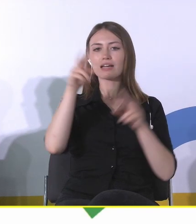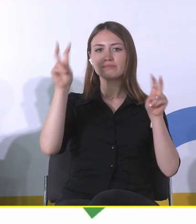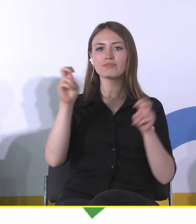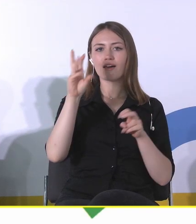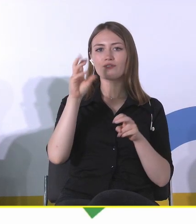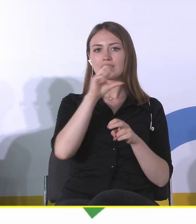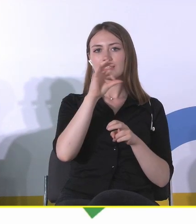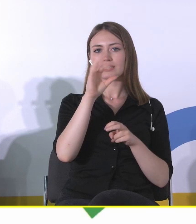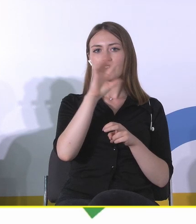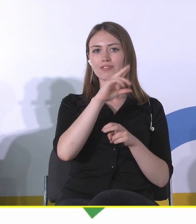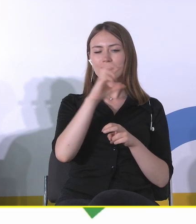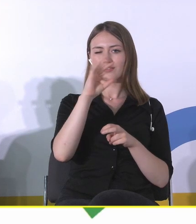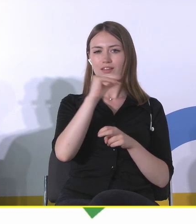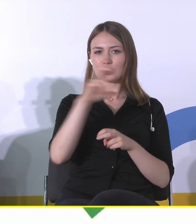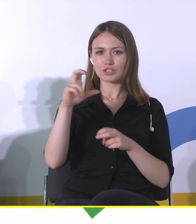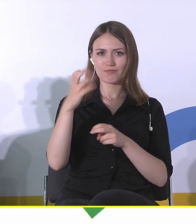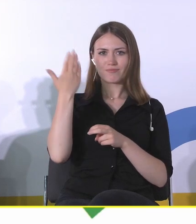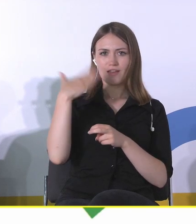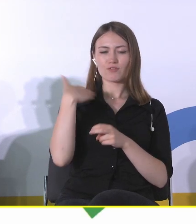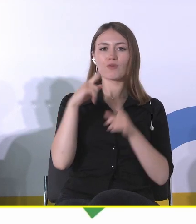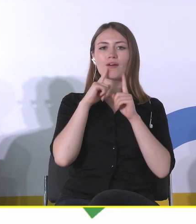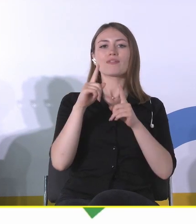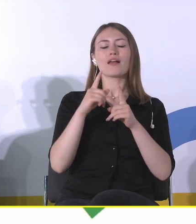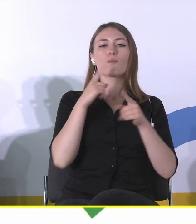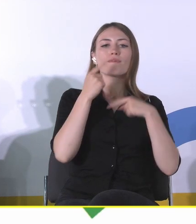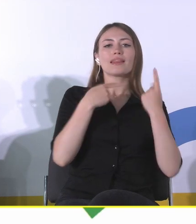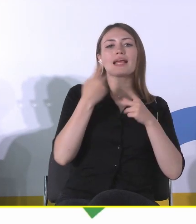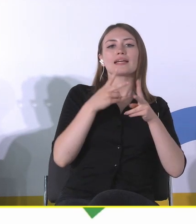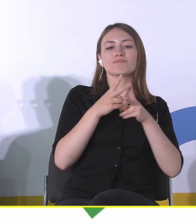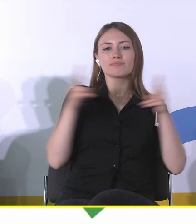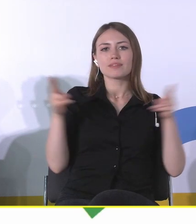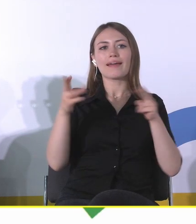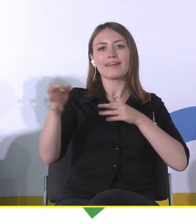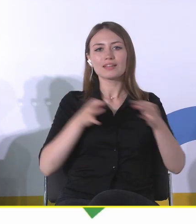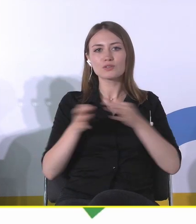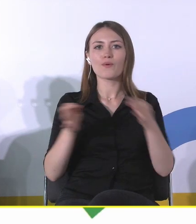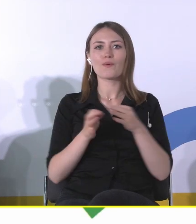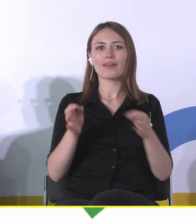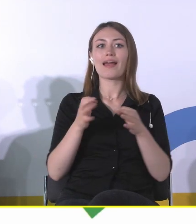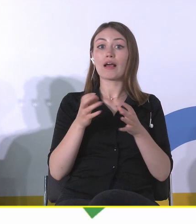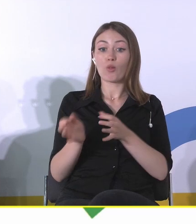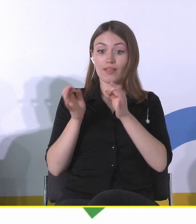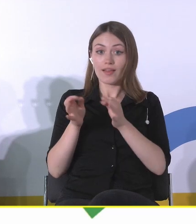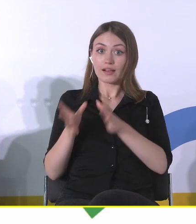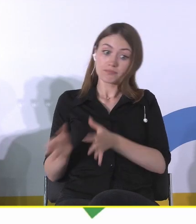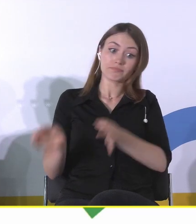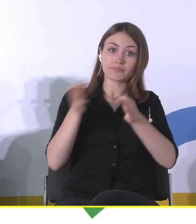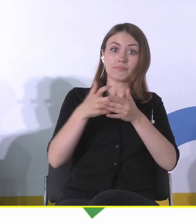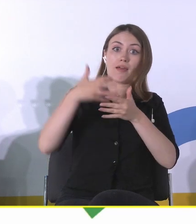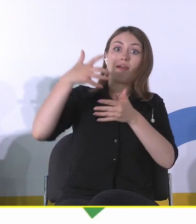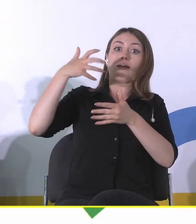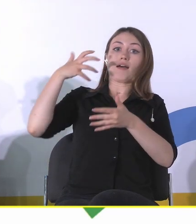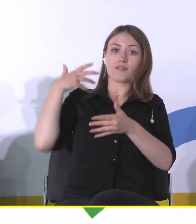ale od czasów dzisiejszych. Czyli całkowicie odwrotnie, niż zazwyczaj jest to proponowane w takiej narracji historycznej, że